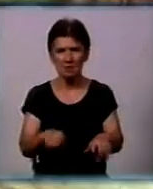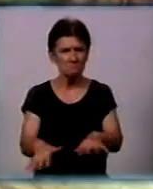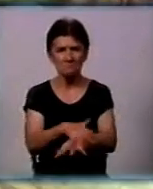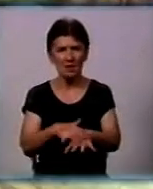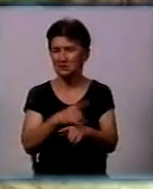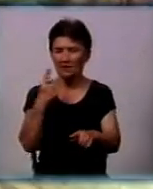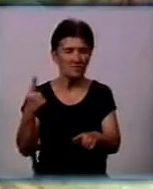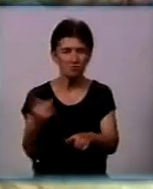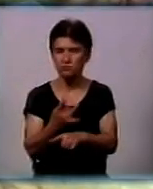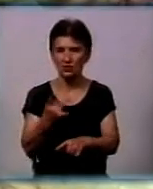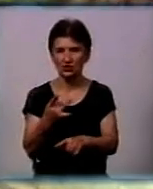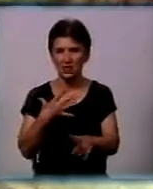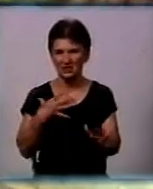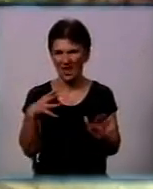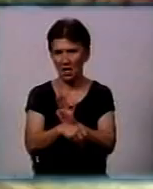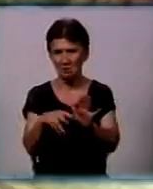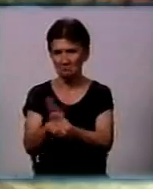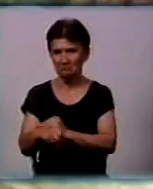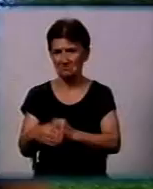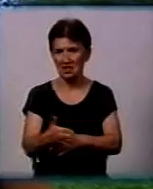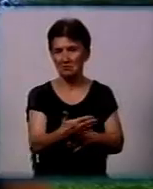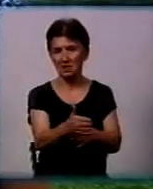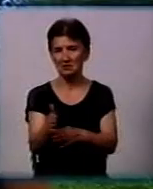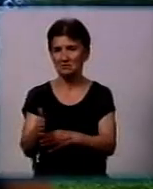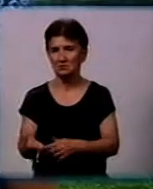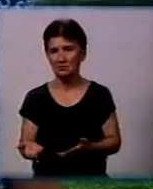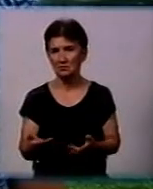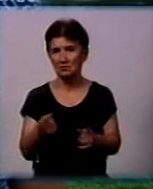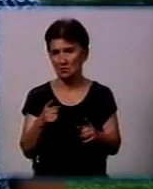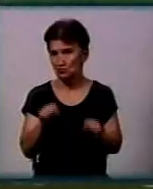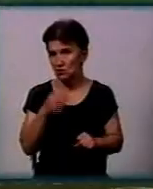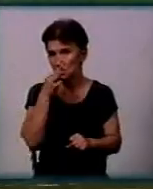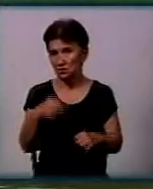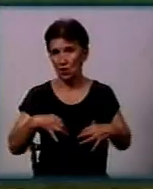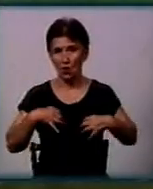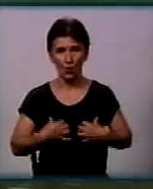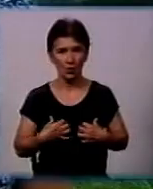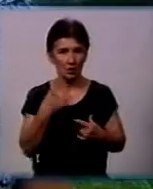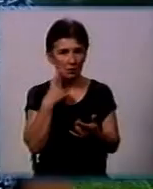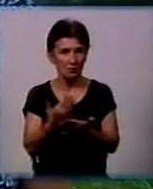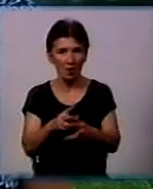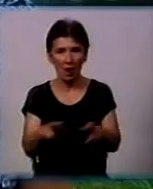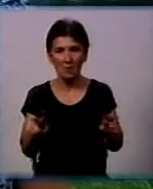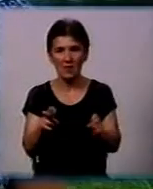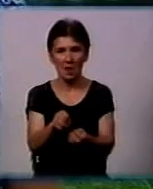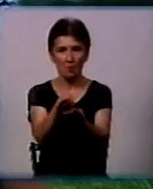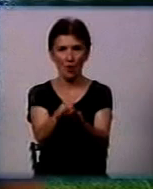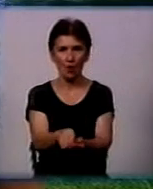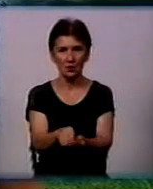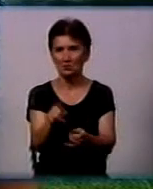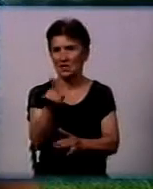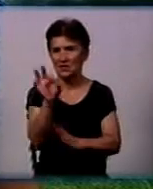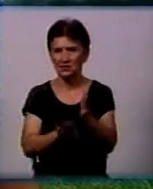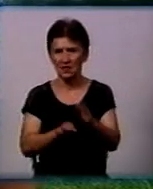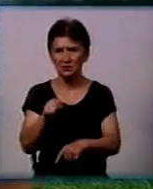вперше, говорить секретарь всій ради Любово Мельченко. Горе, можна сказати. Таке відчуття, ніби ми тут на похоронах. Ми буквально зразу відреагували,